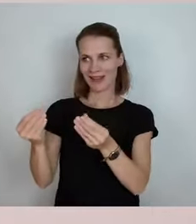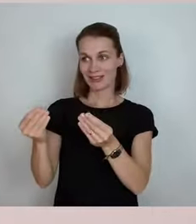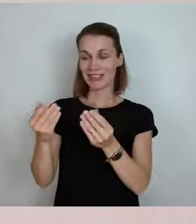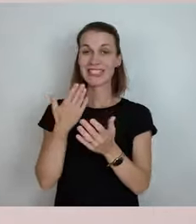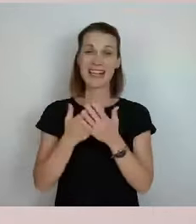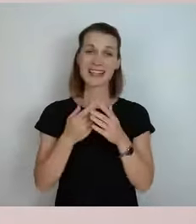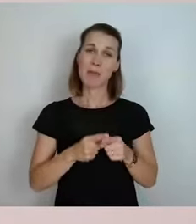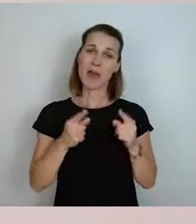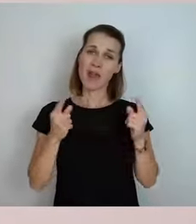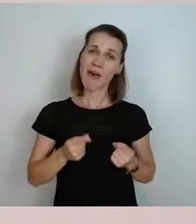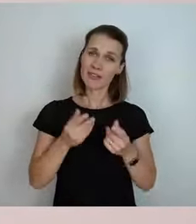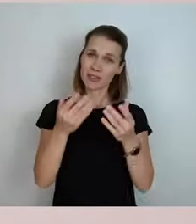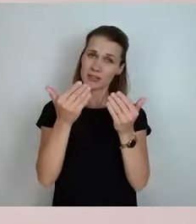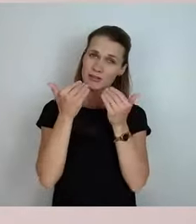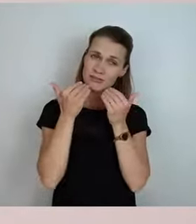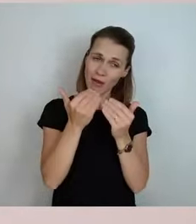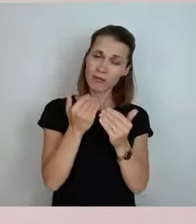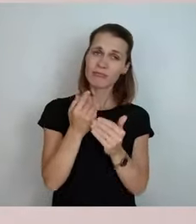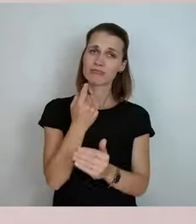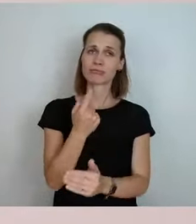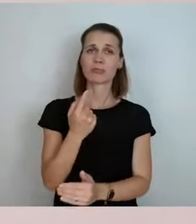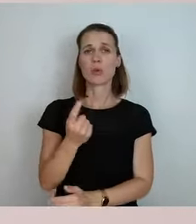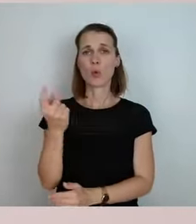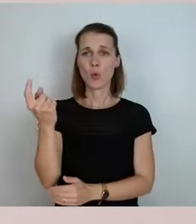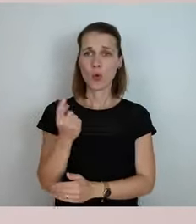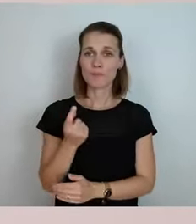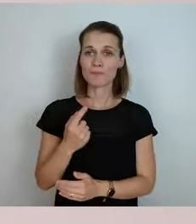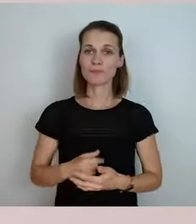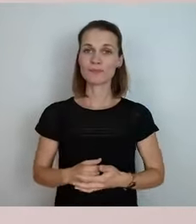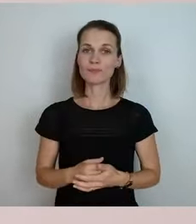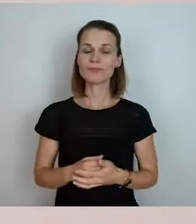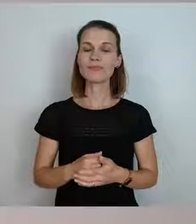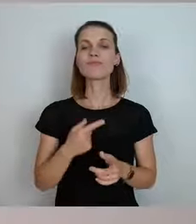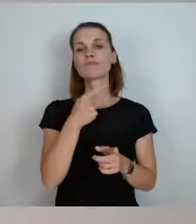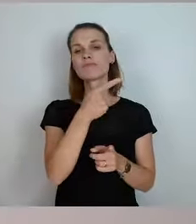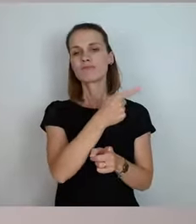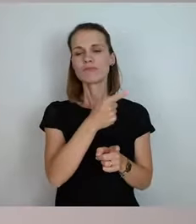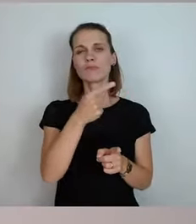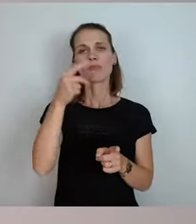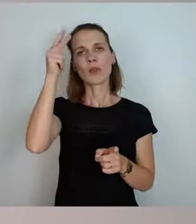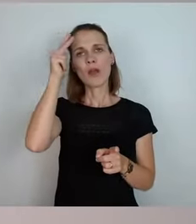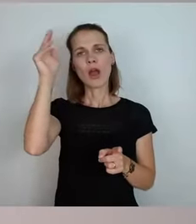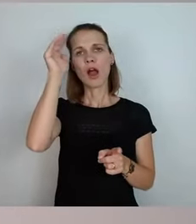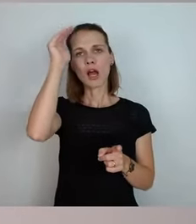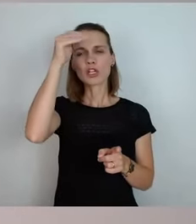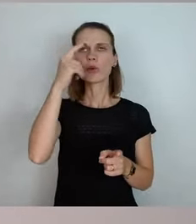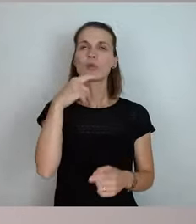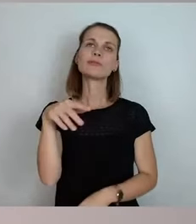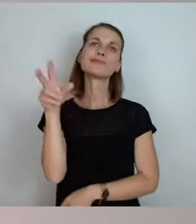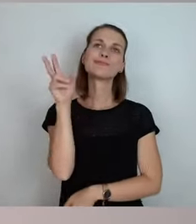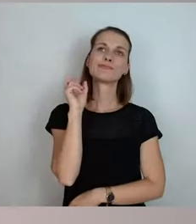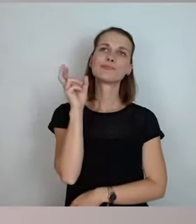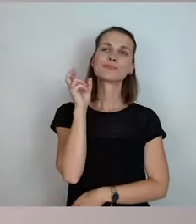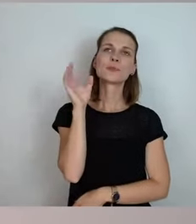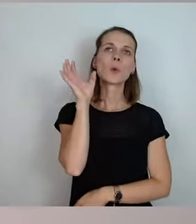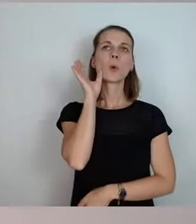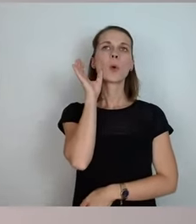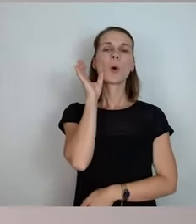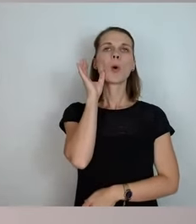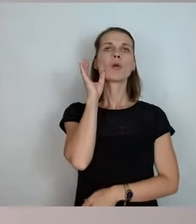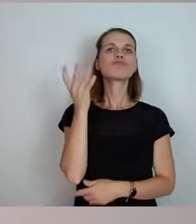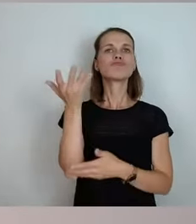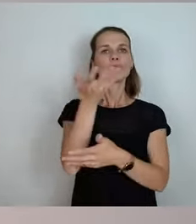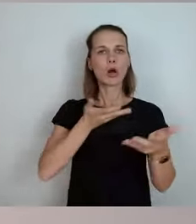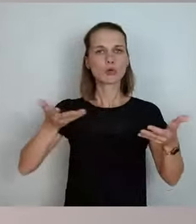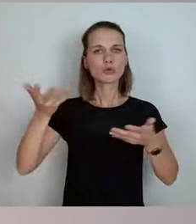er gekommen ist. Der Michael Kretschmer ist ja einer, der nicht nur zuhört, der mit Leuten redet. Das wissen ja fast